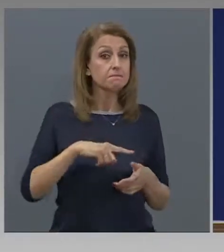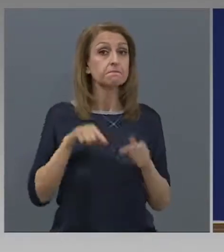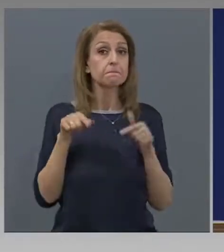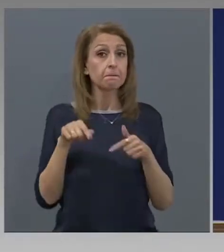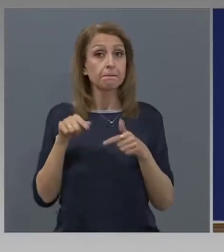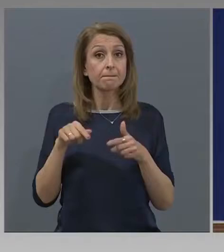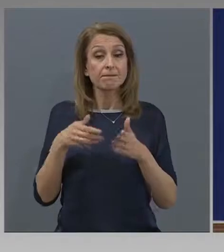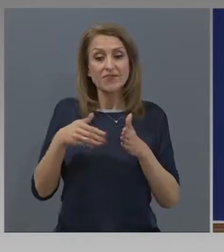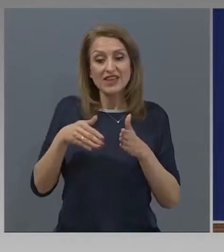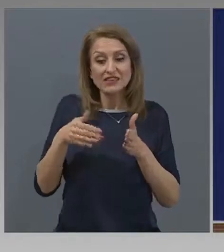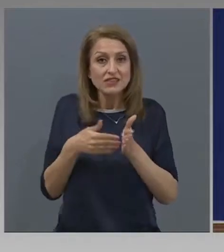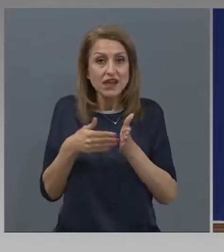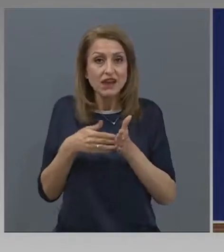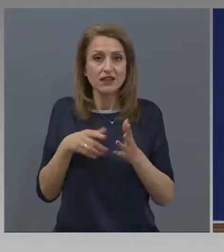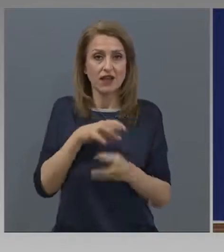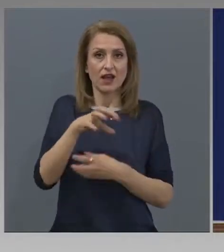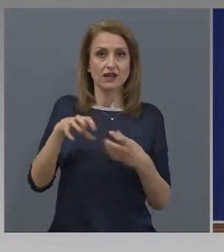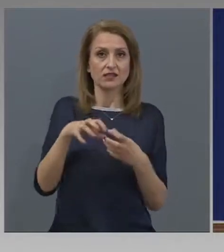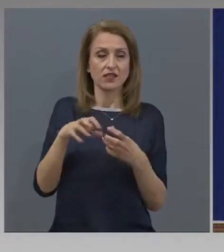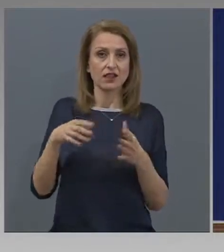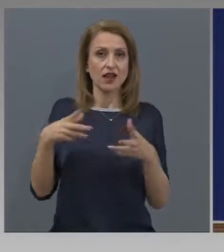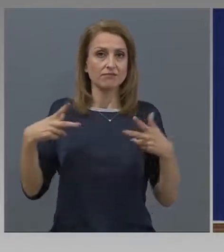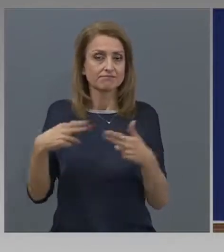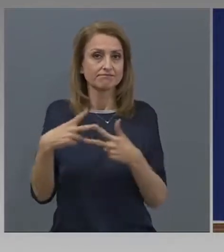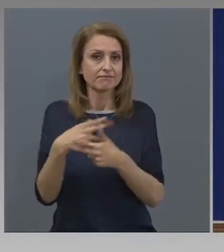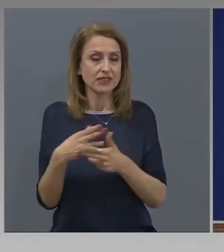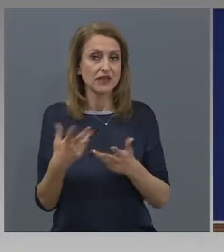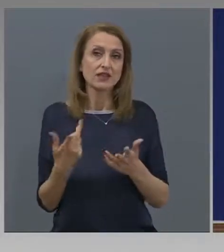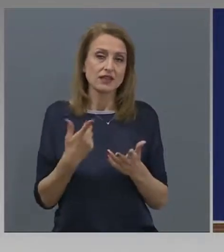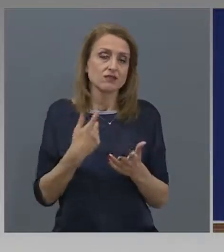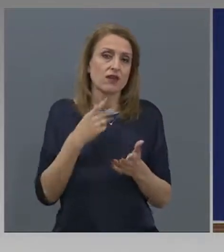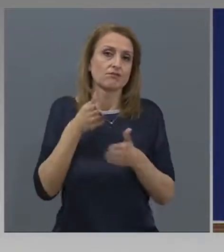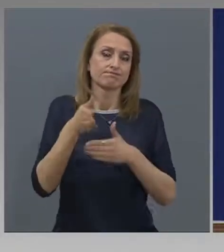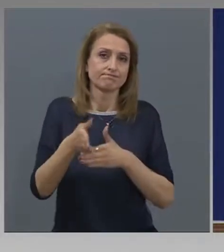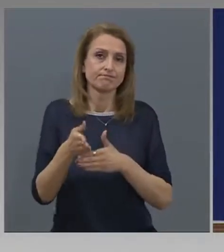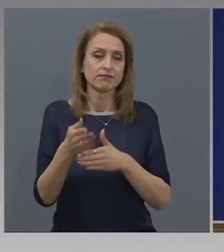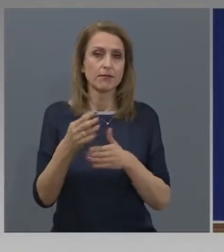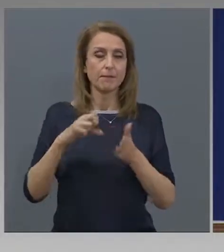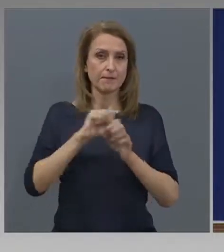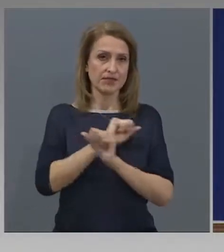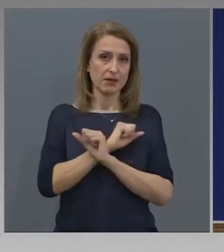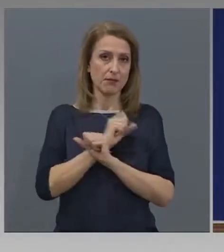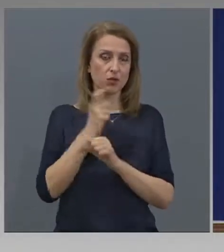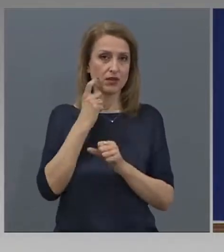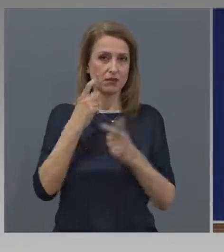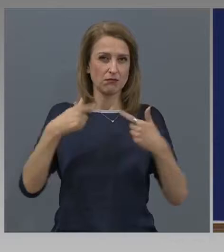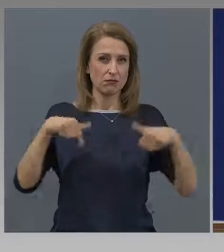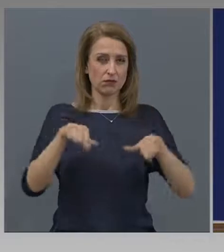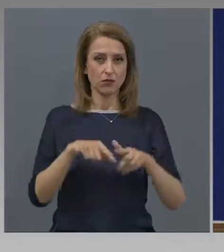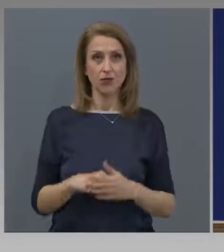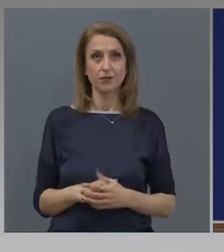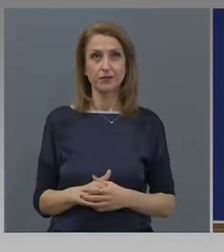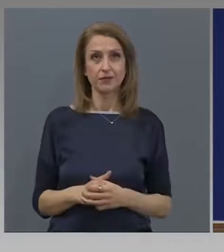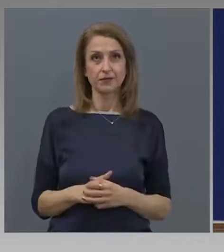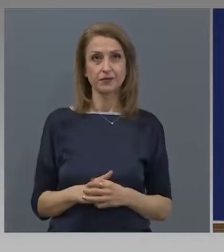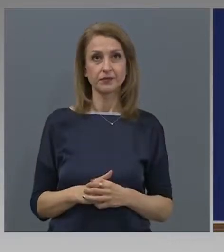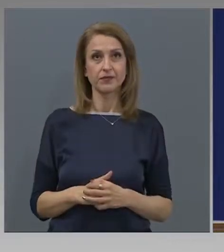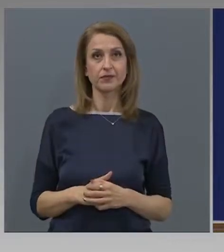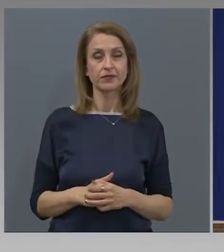които са в следствие на кризата, така че това са данните, с които разполагаме. Госпожо Сачева,